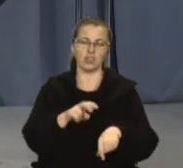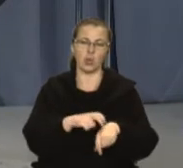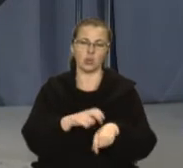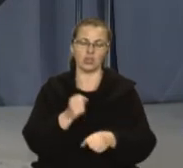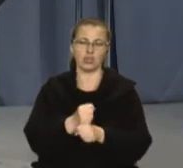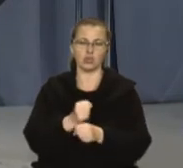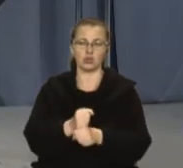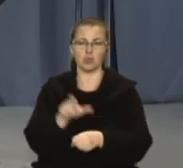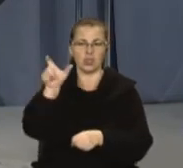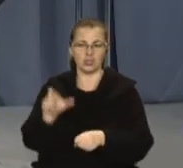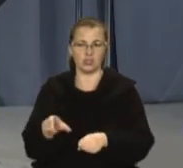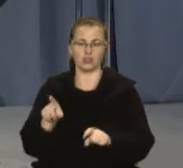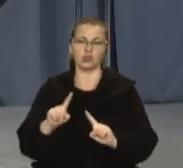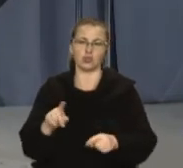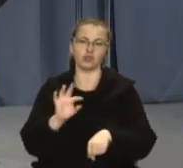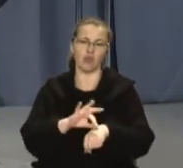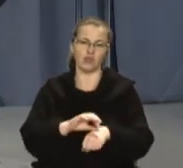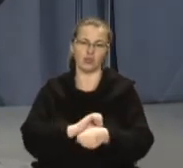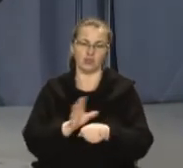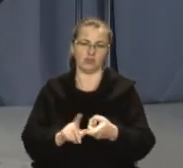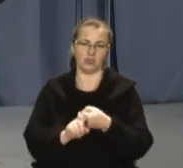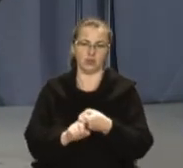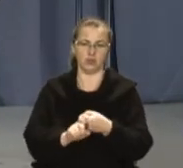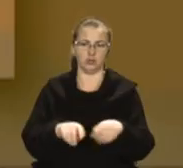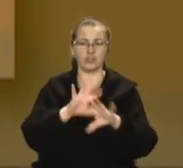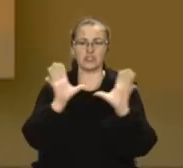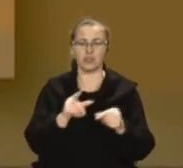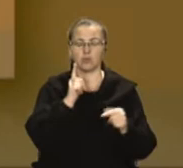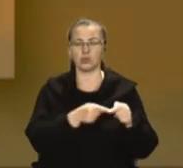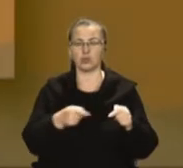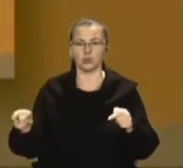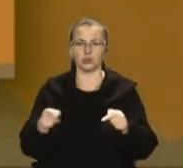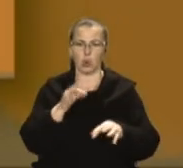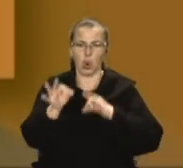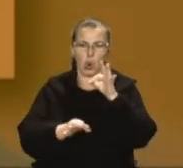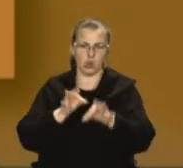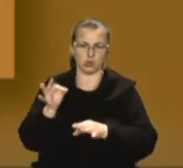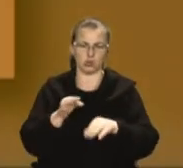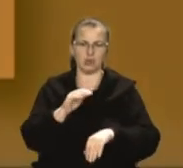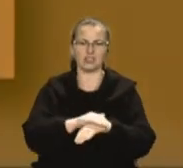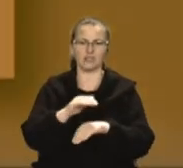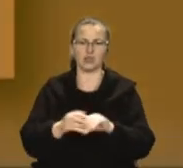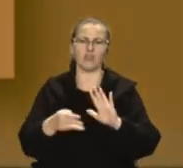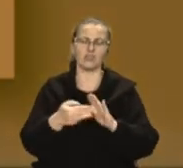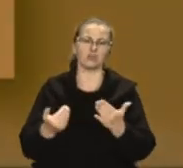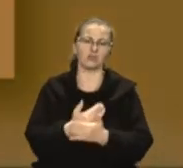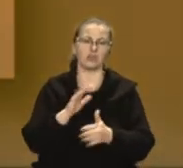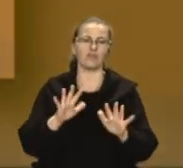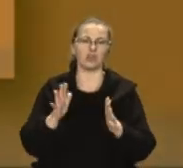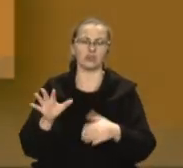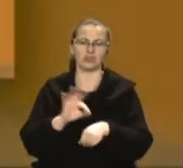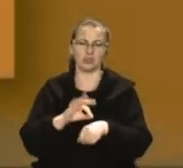пацієнтові, хворому на COVID-19. Загалом, впродовж минулої доби на Львівщині зафіксували вісім нових випадків